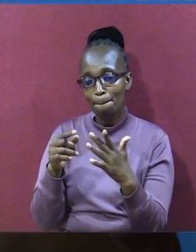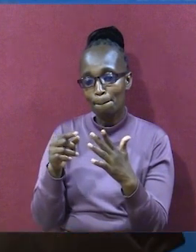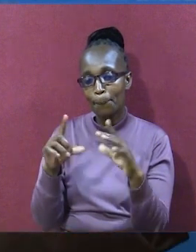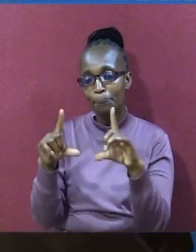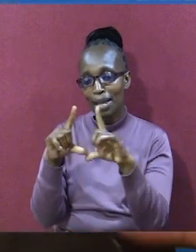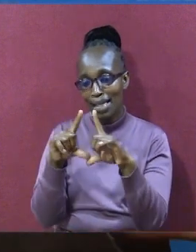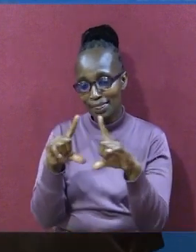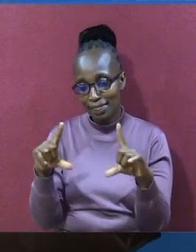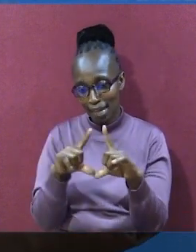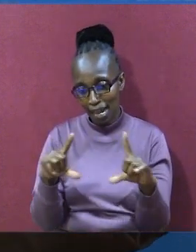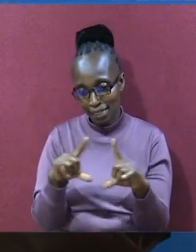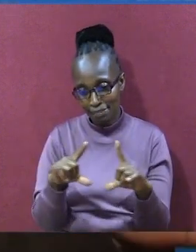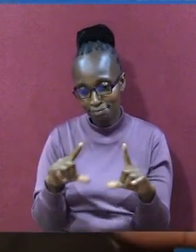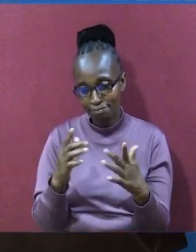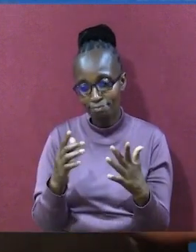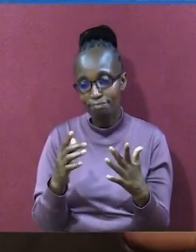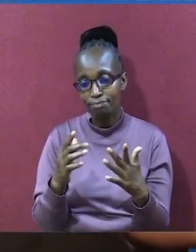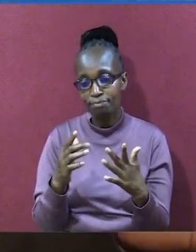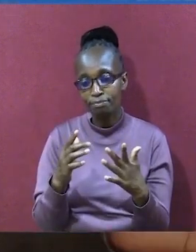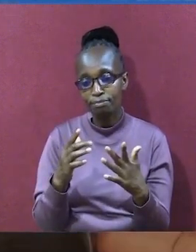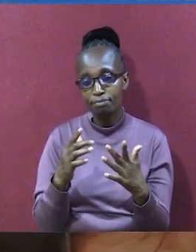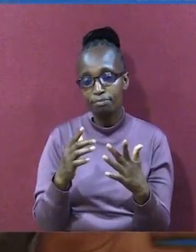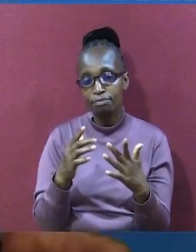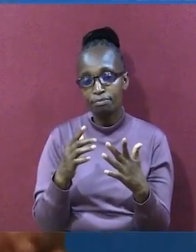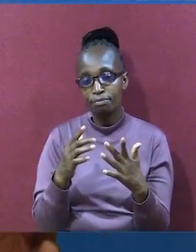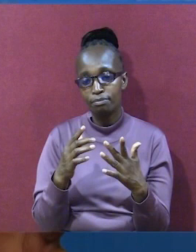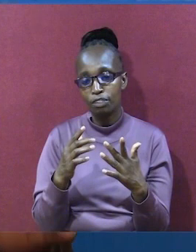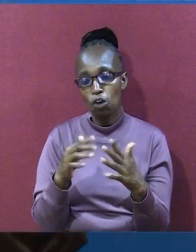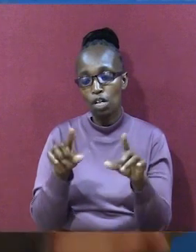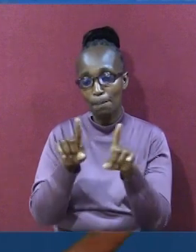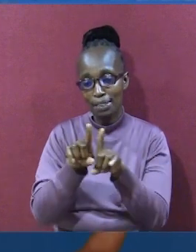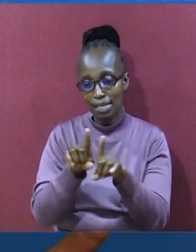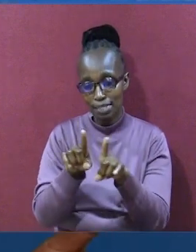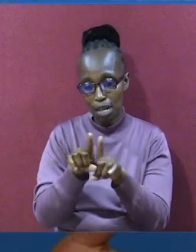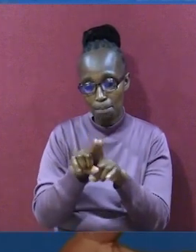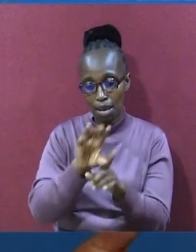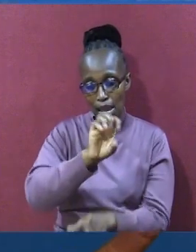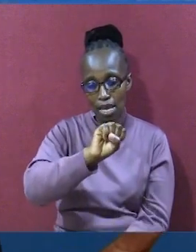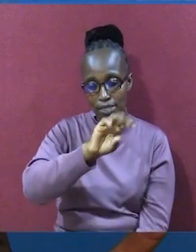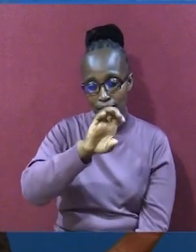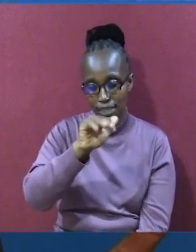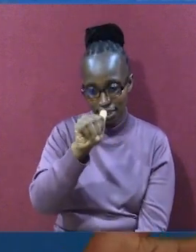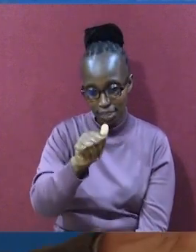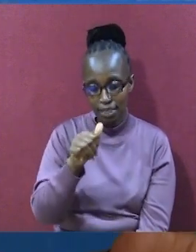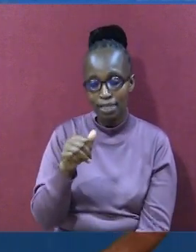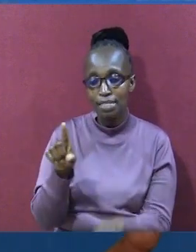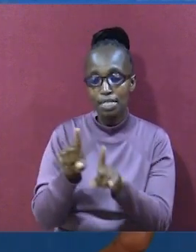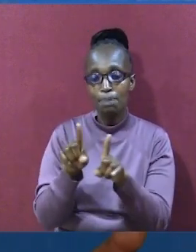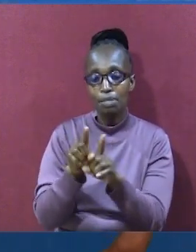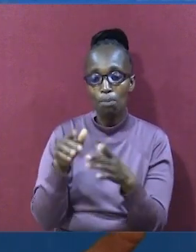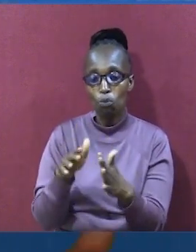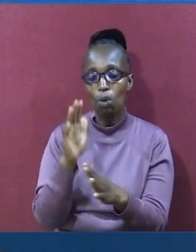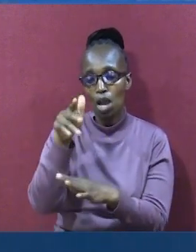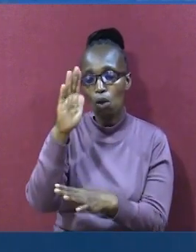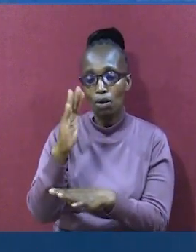Wachagarawe. Cha. Cha. Cha. Cha. Cha. Bahari. Ivyo ndivyo mungu alivyo kuwa amemuahidi